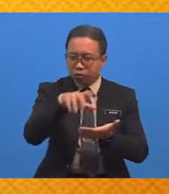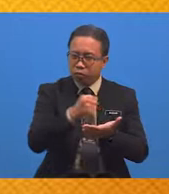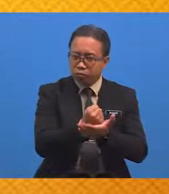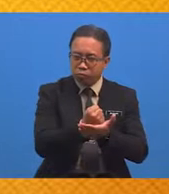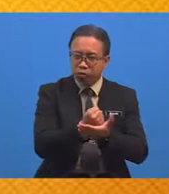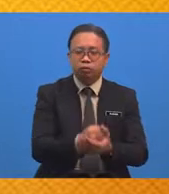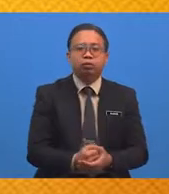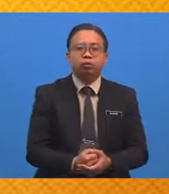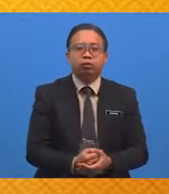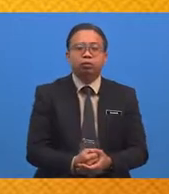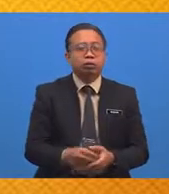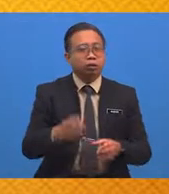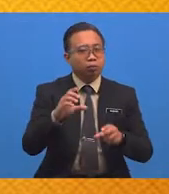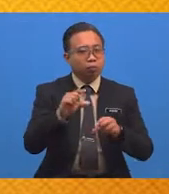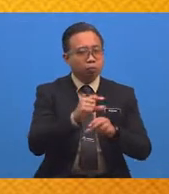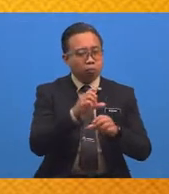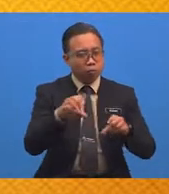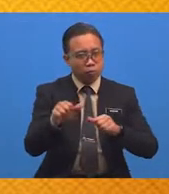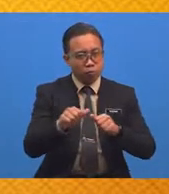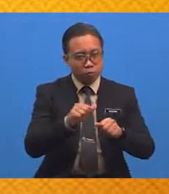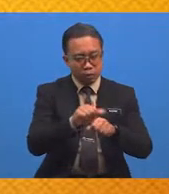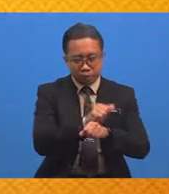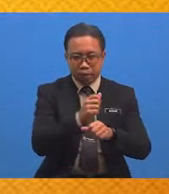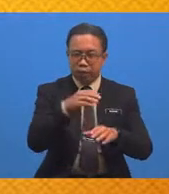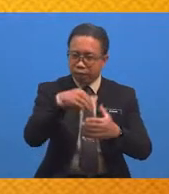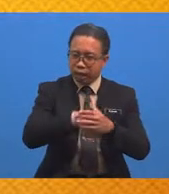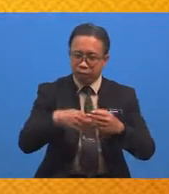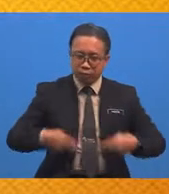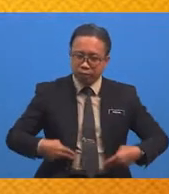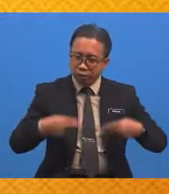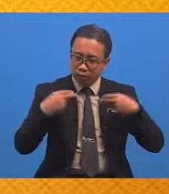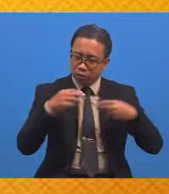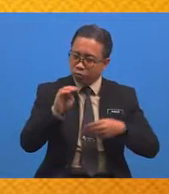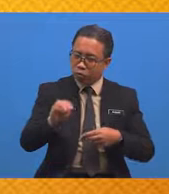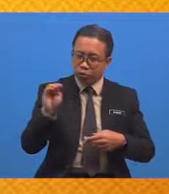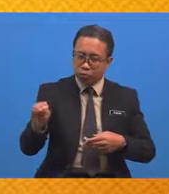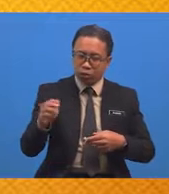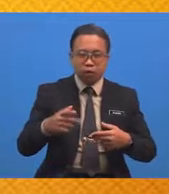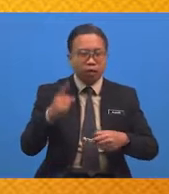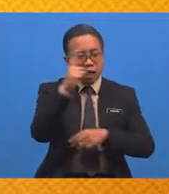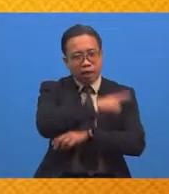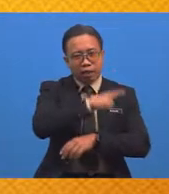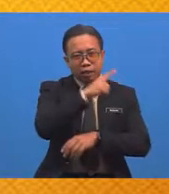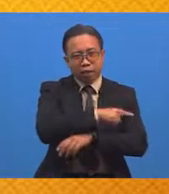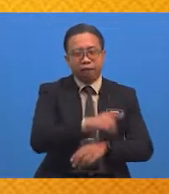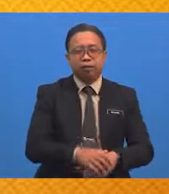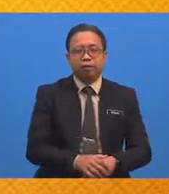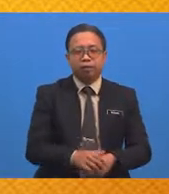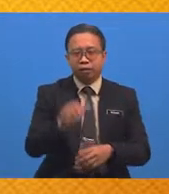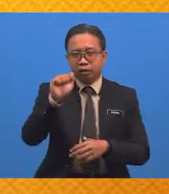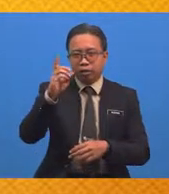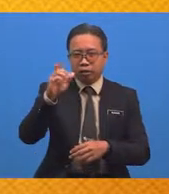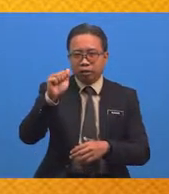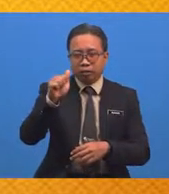Seterusnya Mengamalkannya Dalam Kehidupan Seharian Secara Beradab